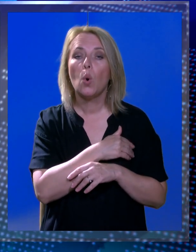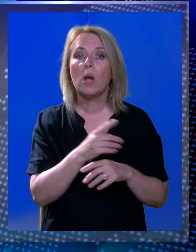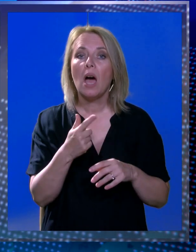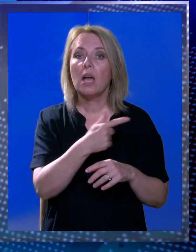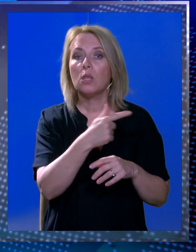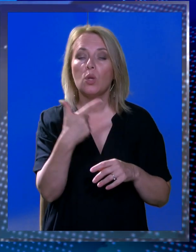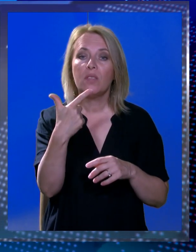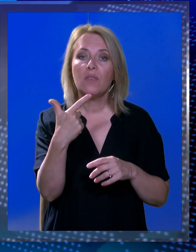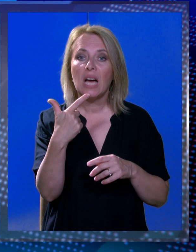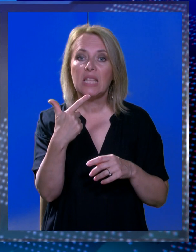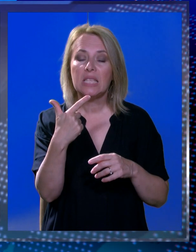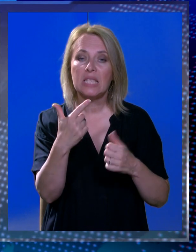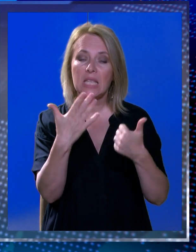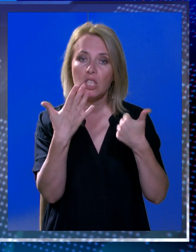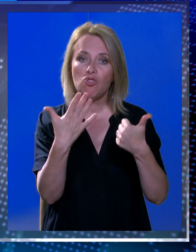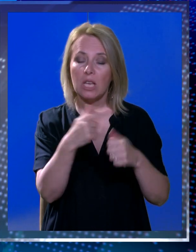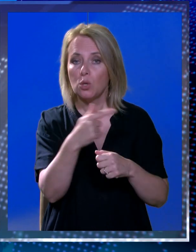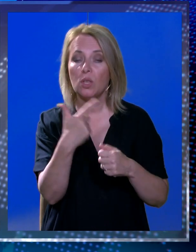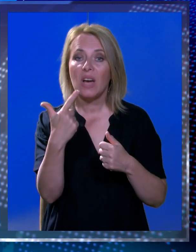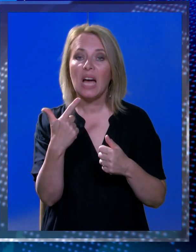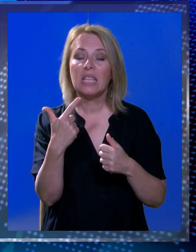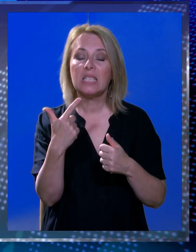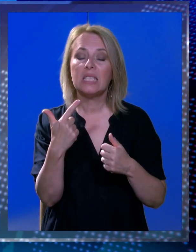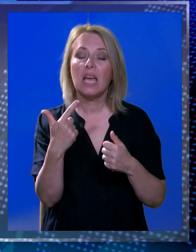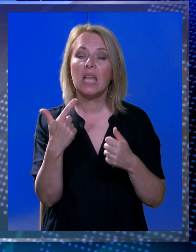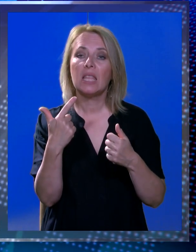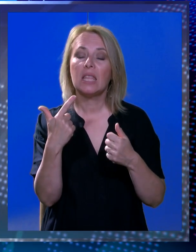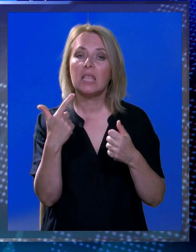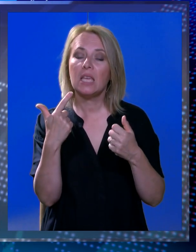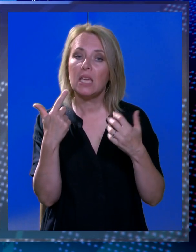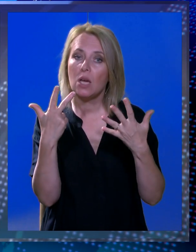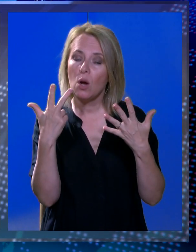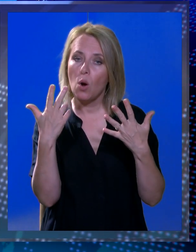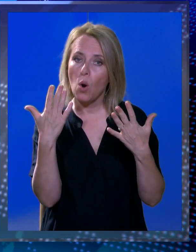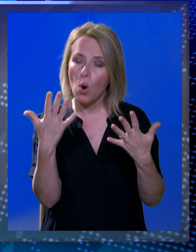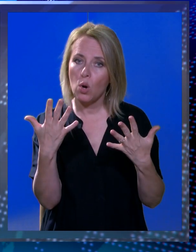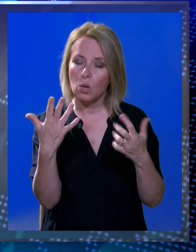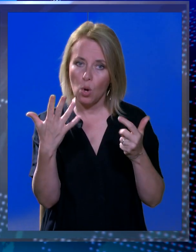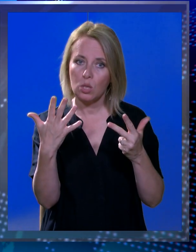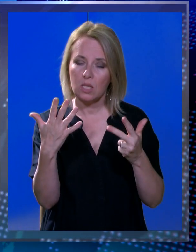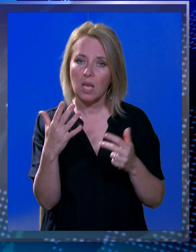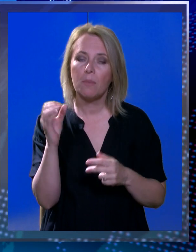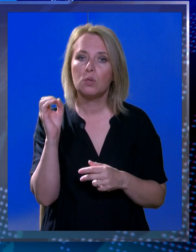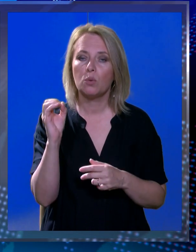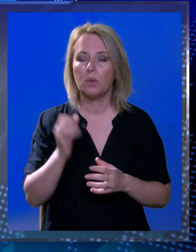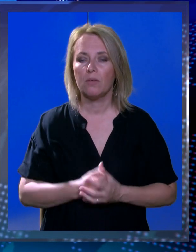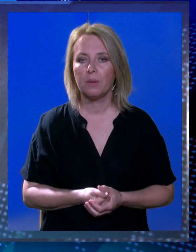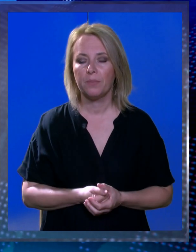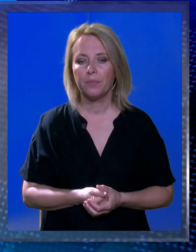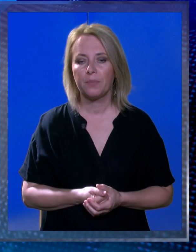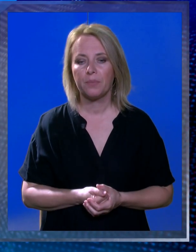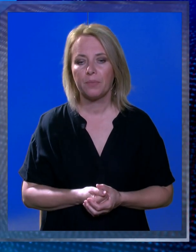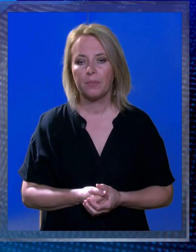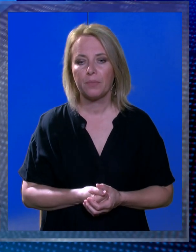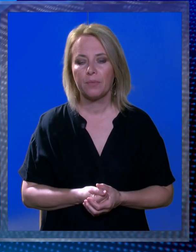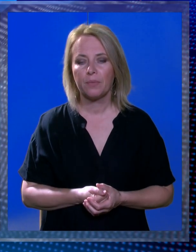zraka od 26 do 28 ciljevi stupnjeva Prolazno više oblaka bit će kasno poslije podnete na večer